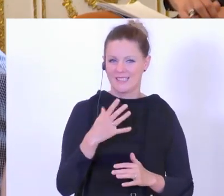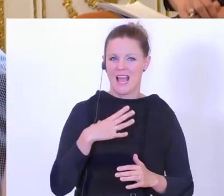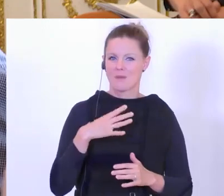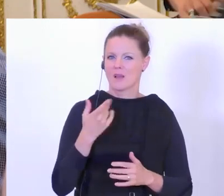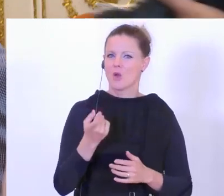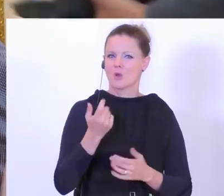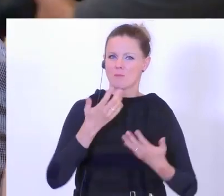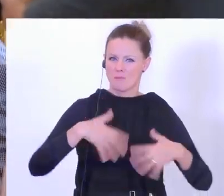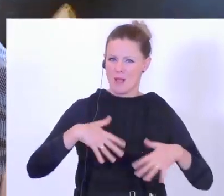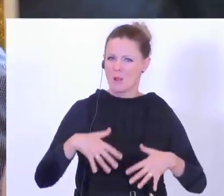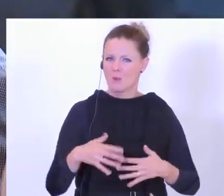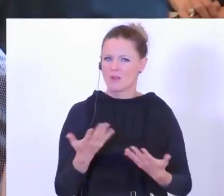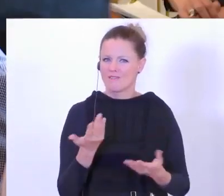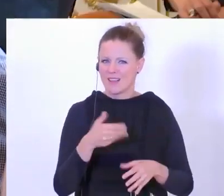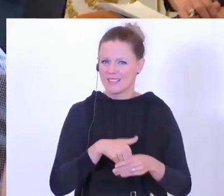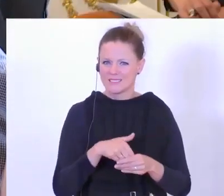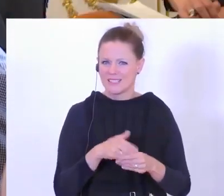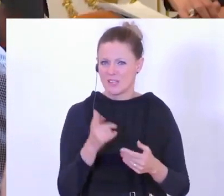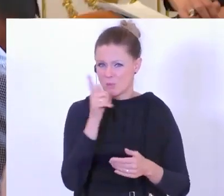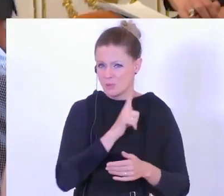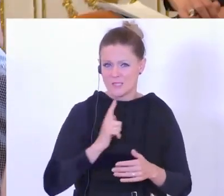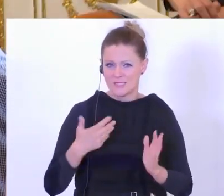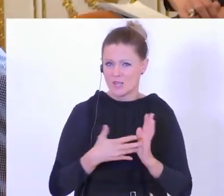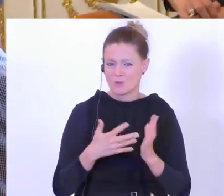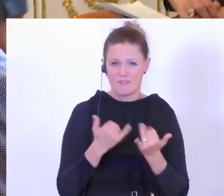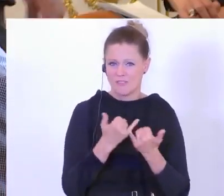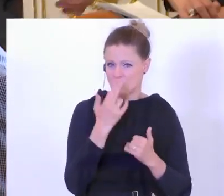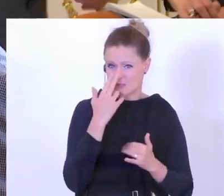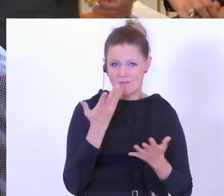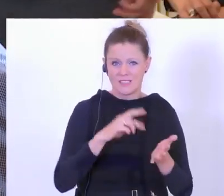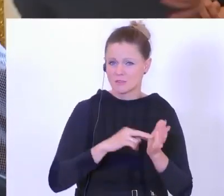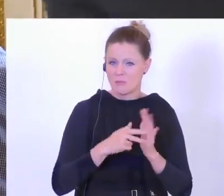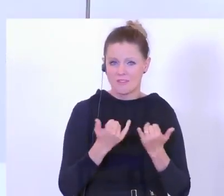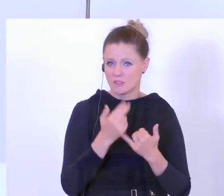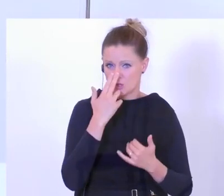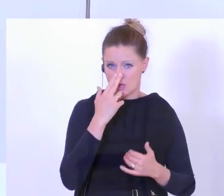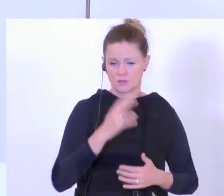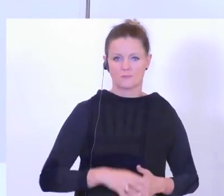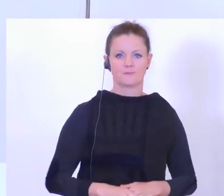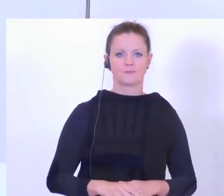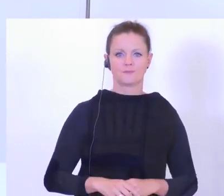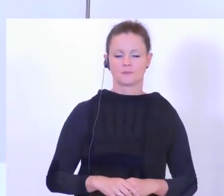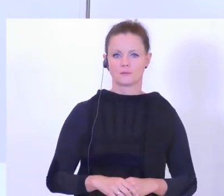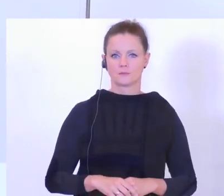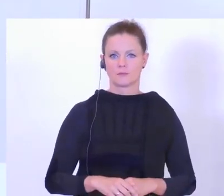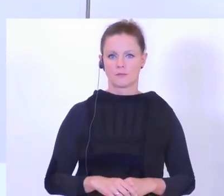Zuge dieser Lockerungen spielen? Wie könnten Kontrollen aussehen? Was ist denn da auch geplant? Zum einen,